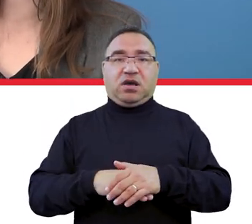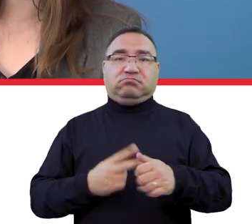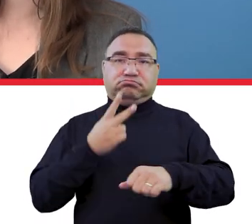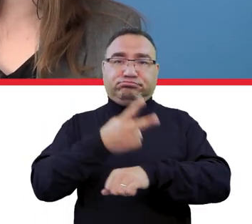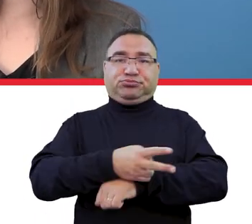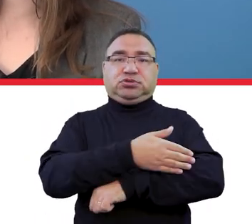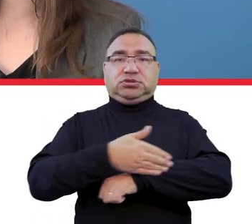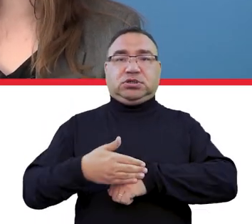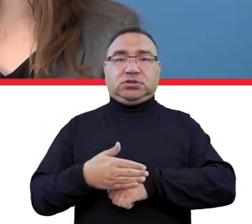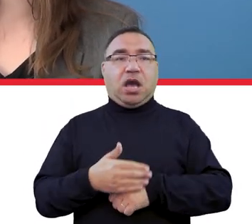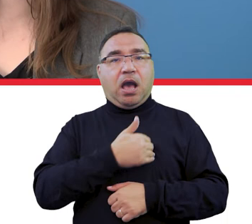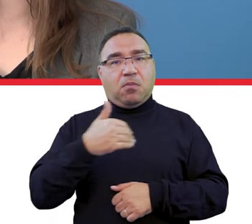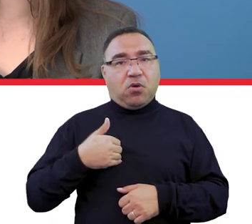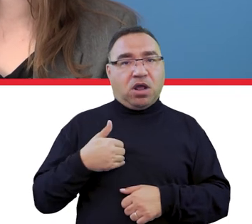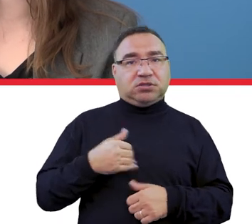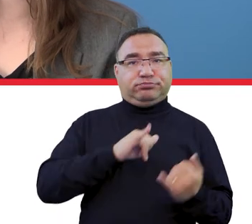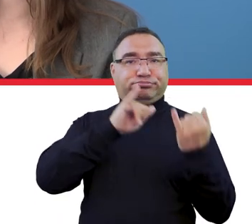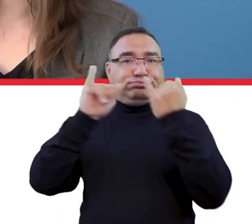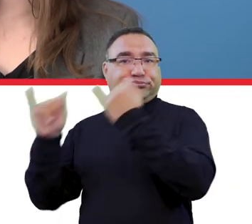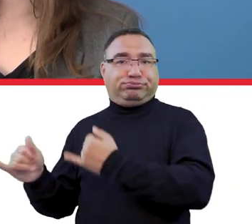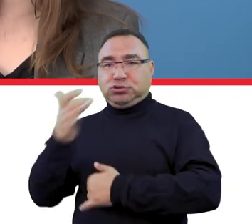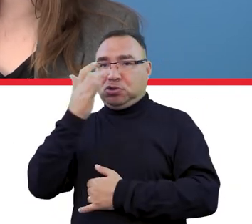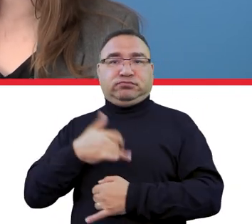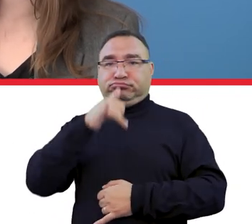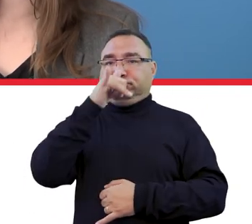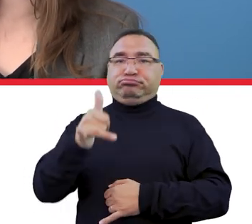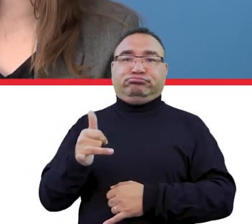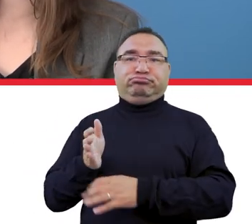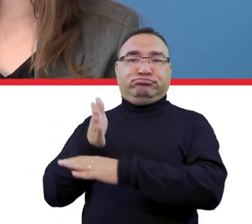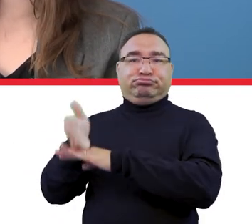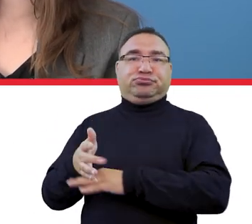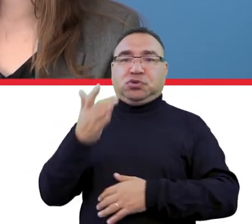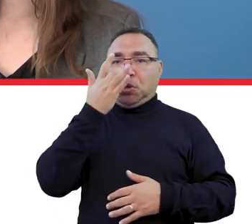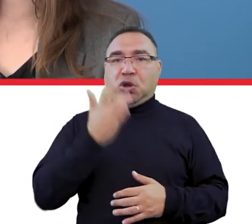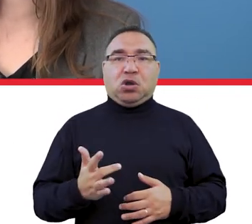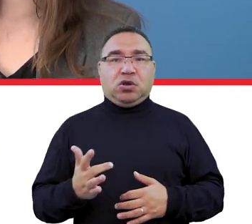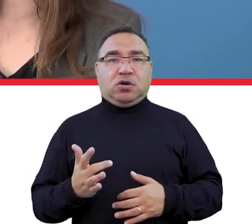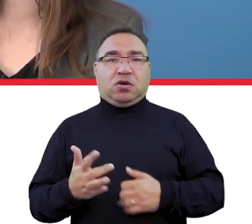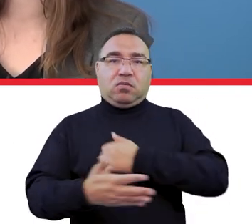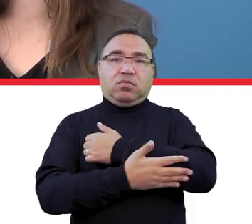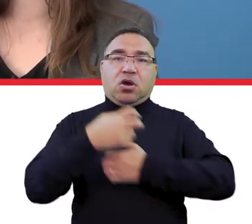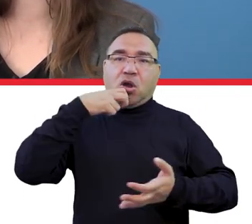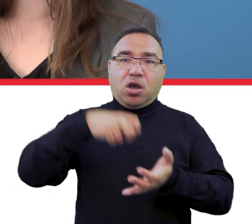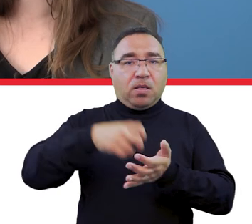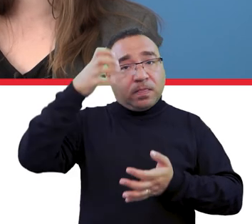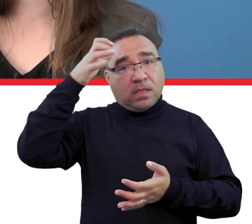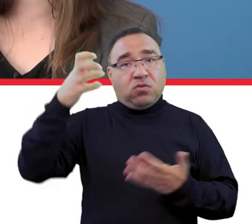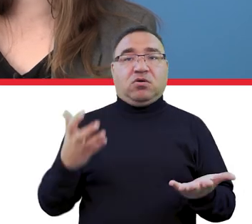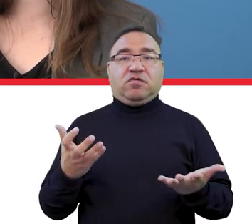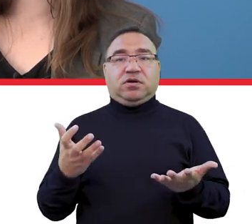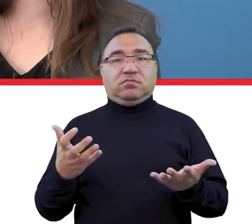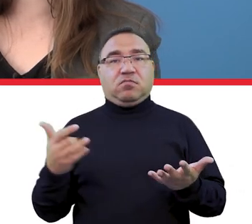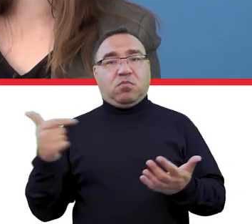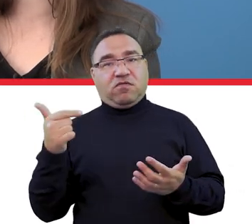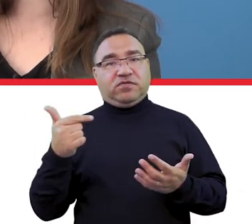granicy, podczas gdy Polacy studiujący w Rosji nie mają prawa wjazdu na teren Federacji Rosyjskiej w oparciu o wizę naukową. Czy nie